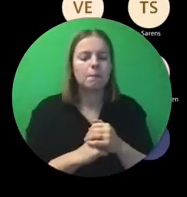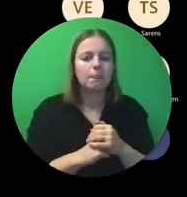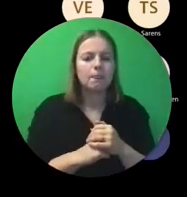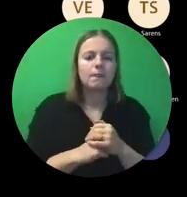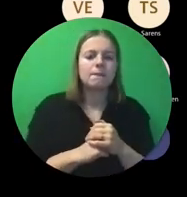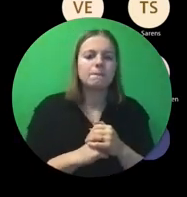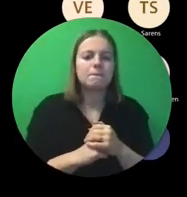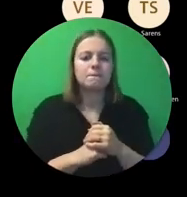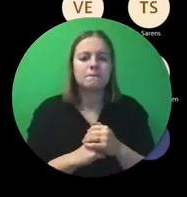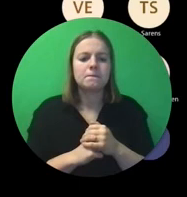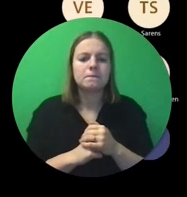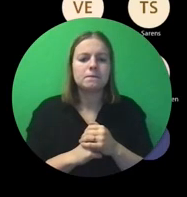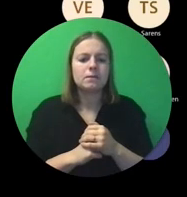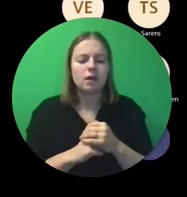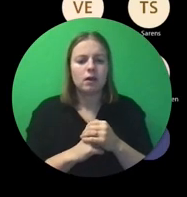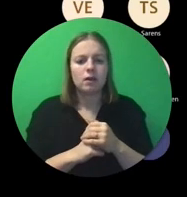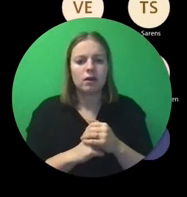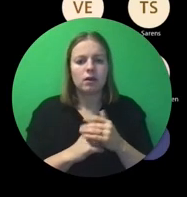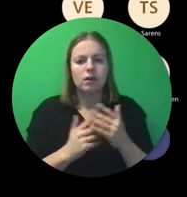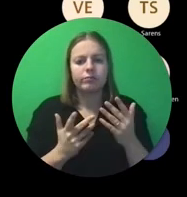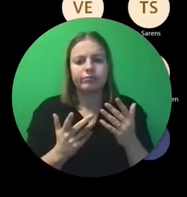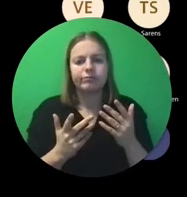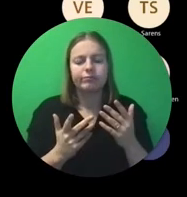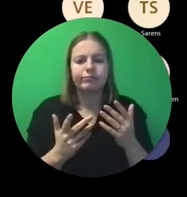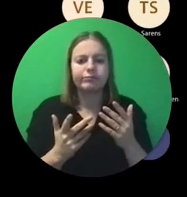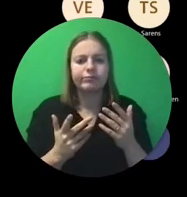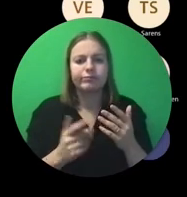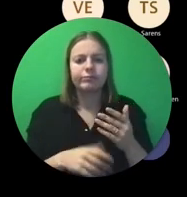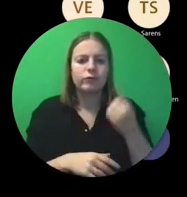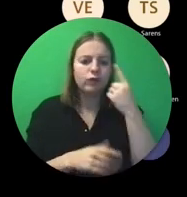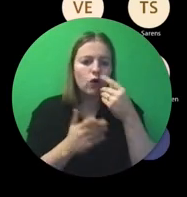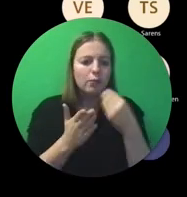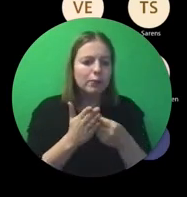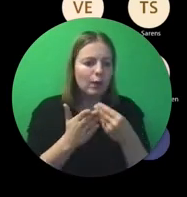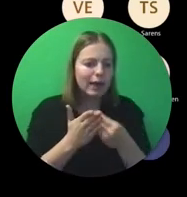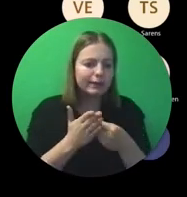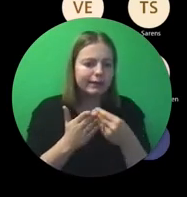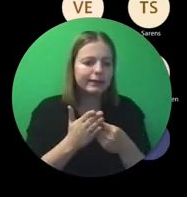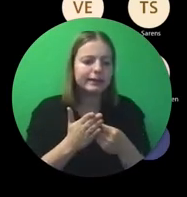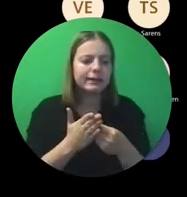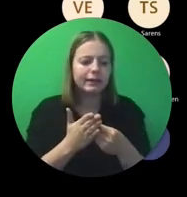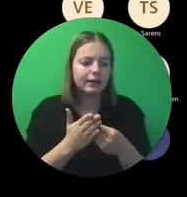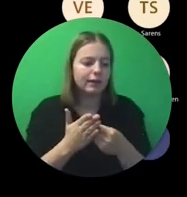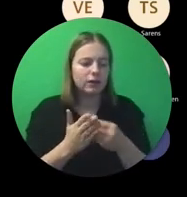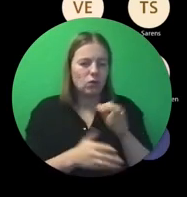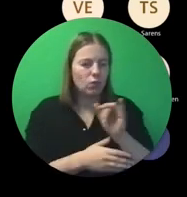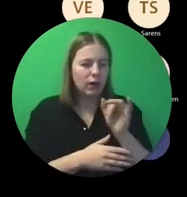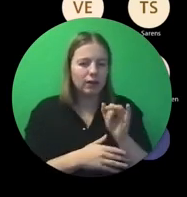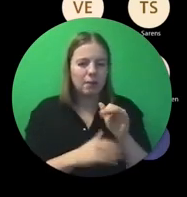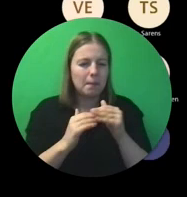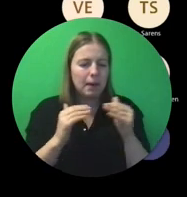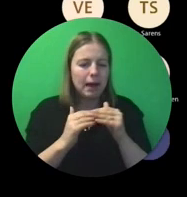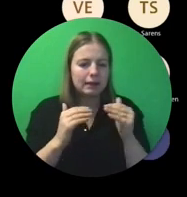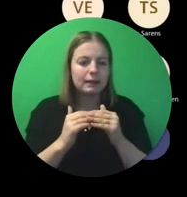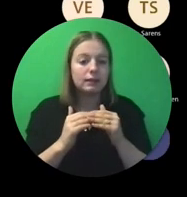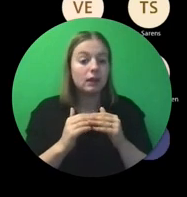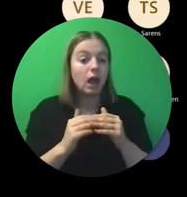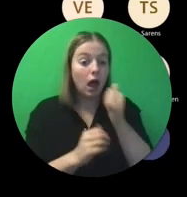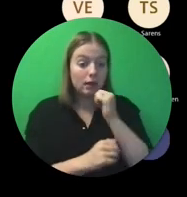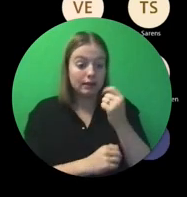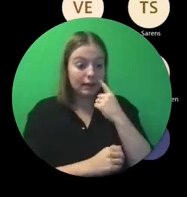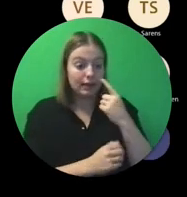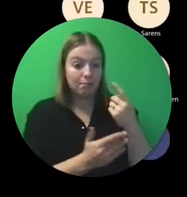de basisvraag bij zo'n bewijsstukken is, van, kan je aan de hand van deze bewijsstukken